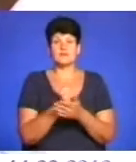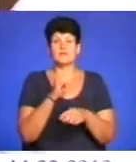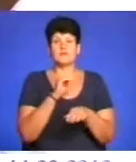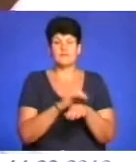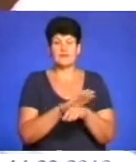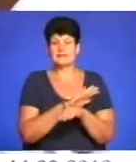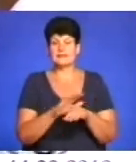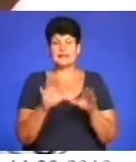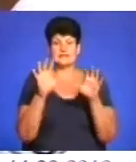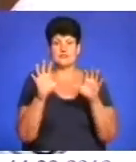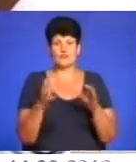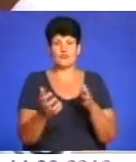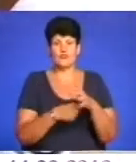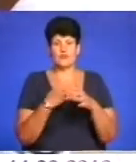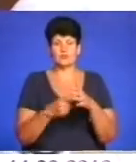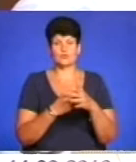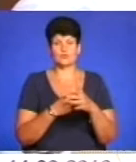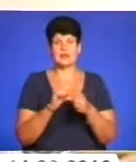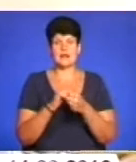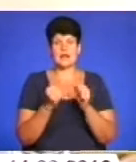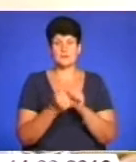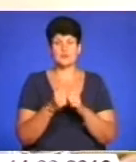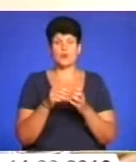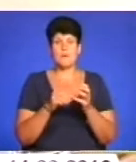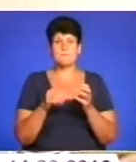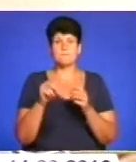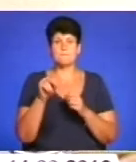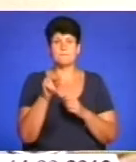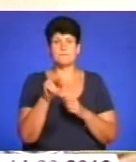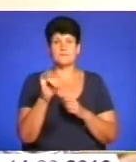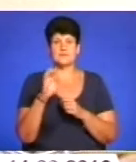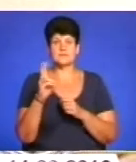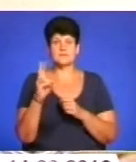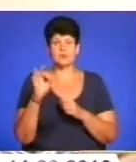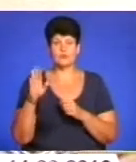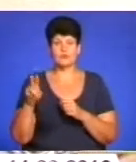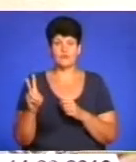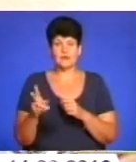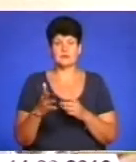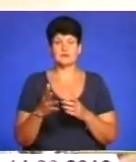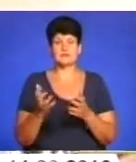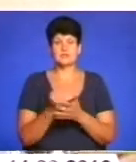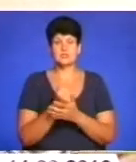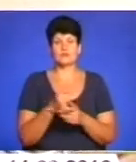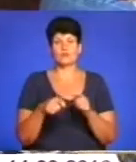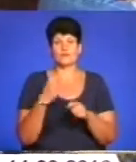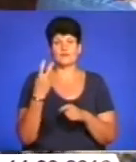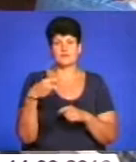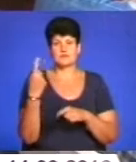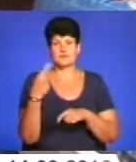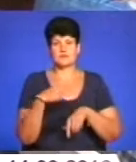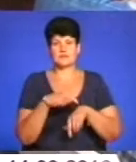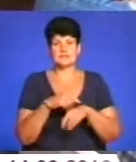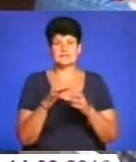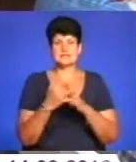незаконного видобутку каменю пісковика. Порушників упіймали на гарячому близько 21-ї години вечора біля села